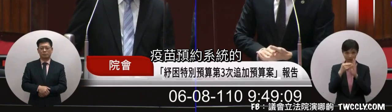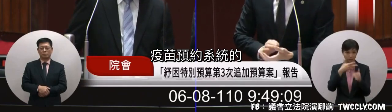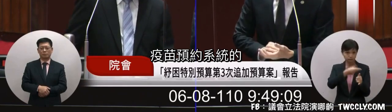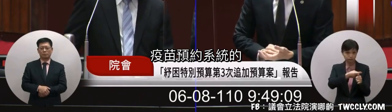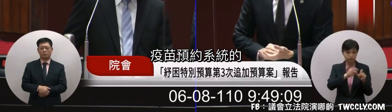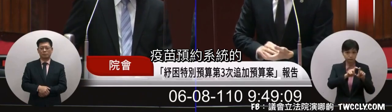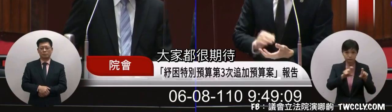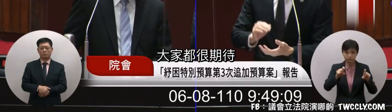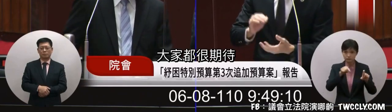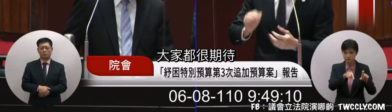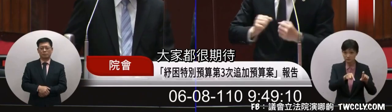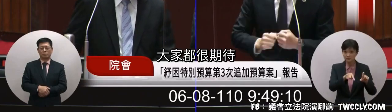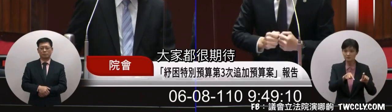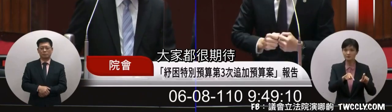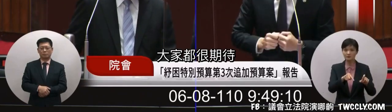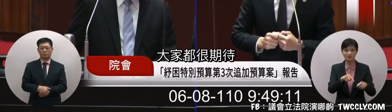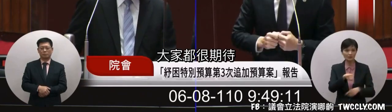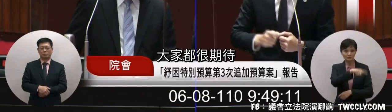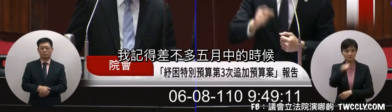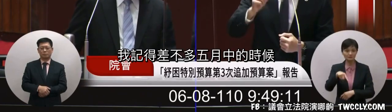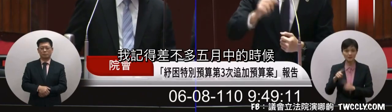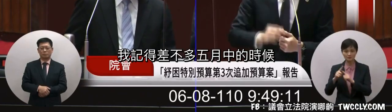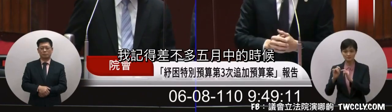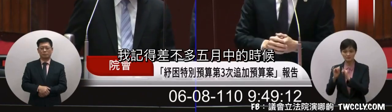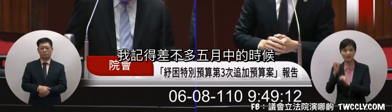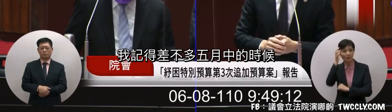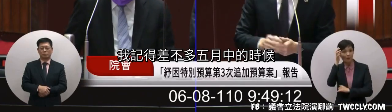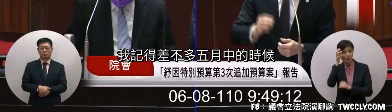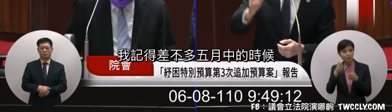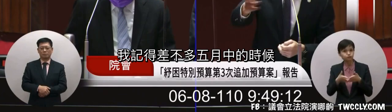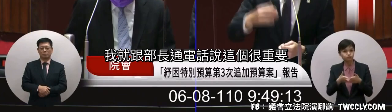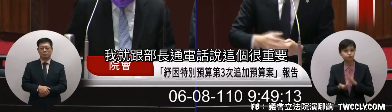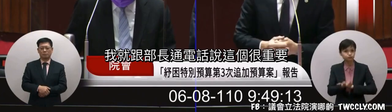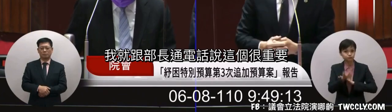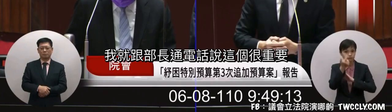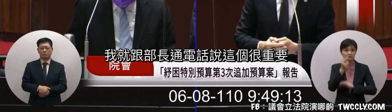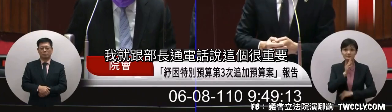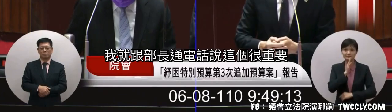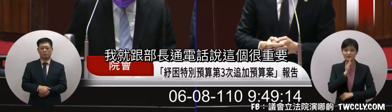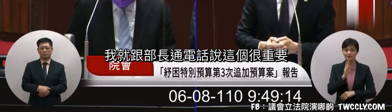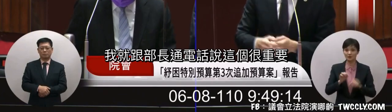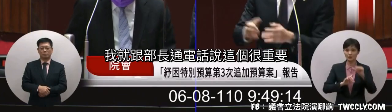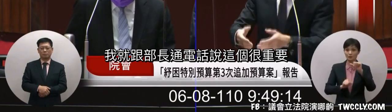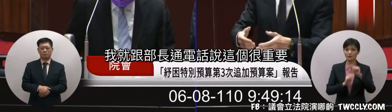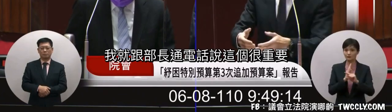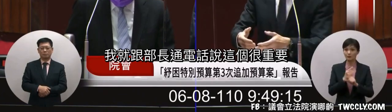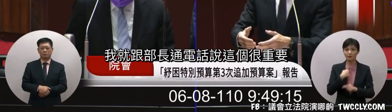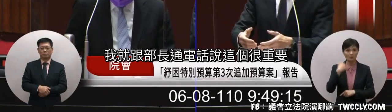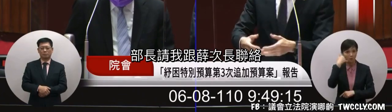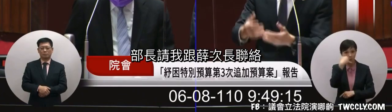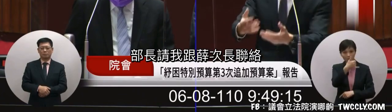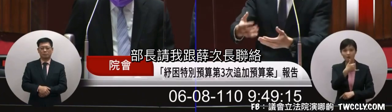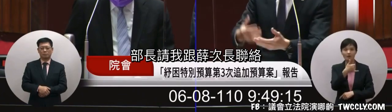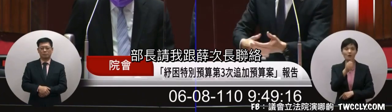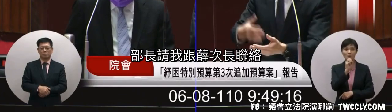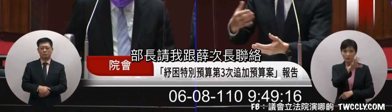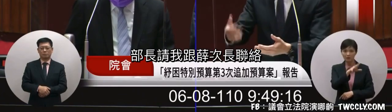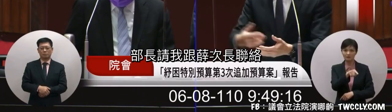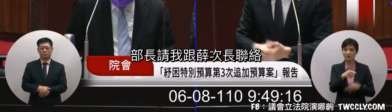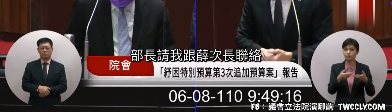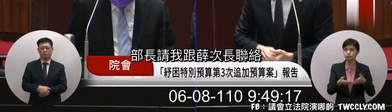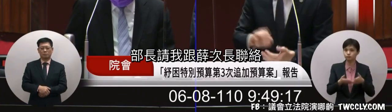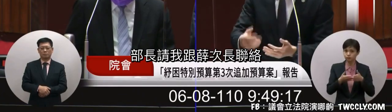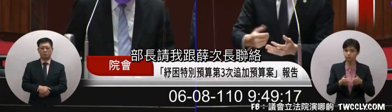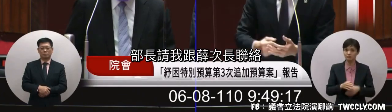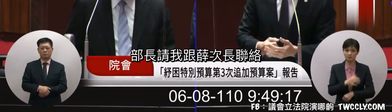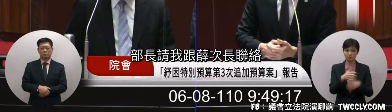衆系統的大家都很期待我記得差不多五月中的時候我就跟這個部長統頂會說這很重要部長請我跟